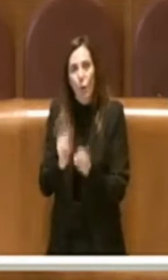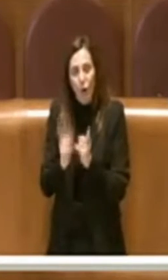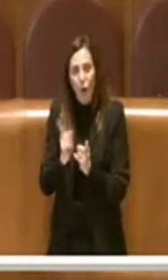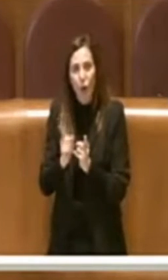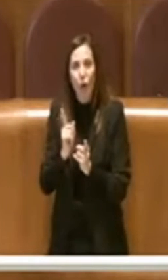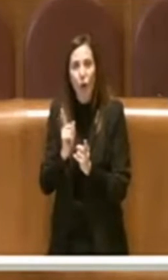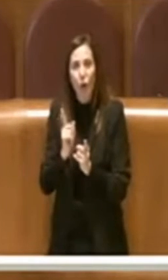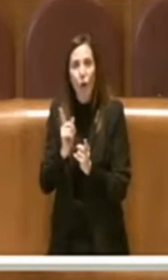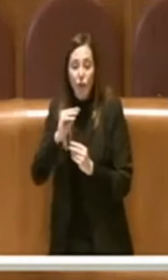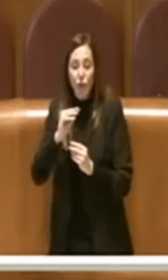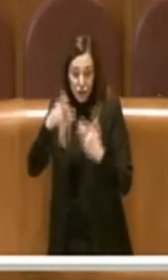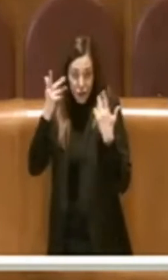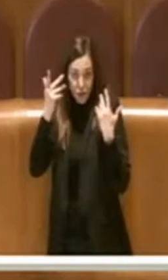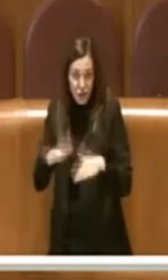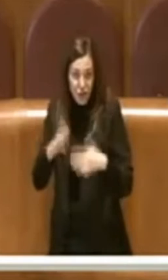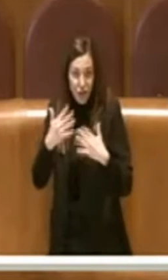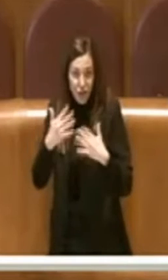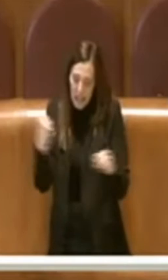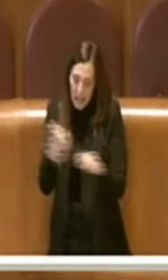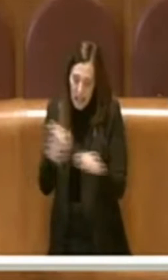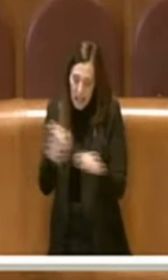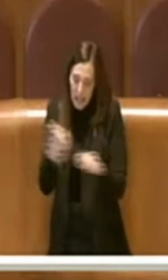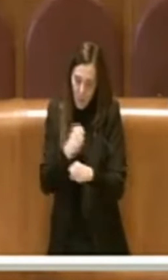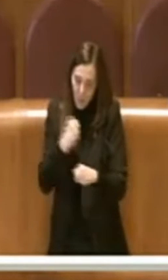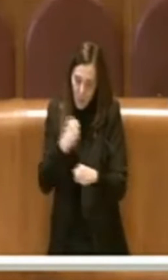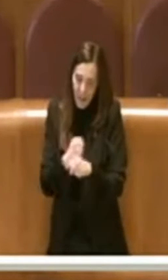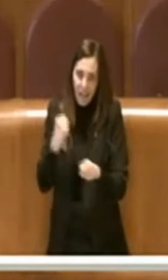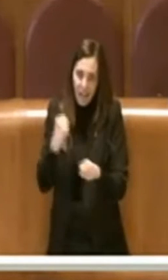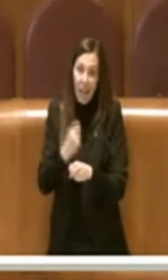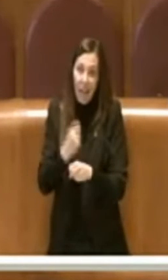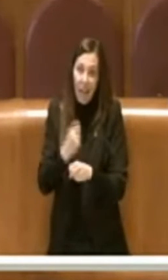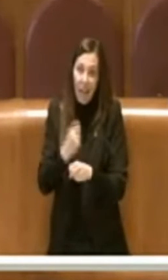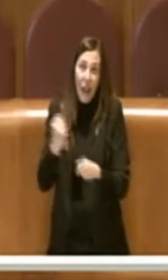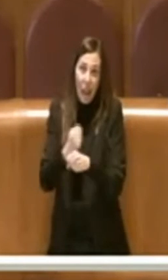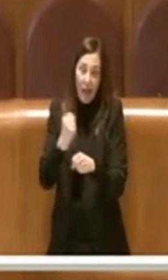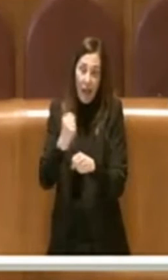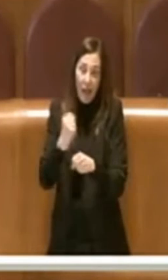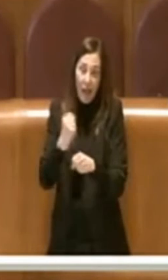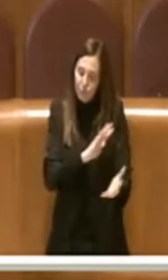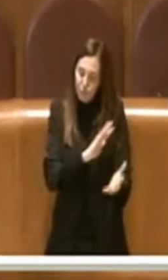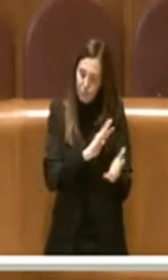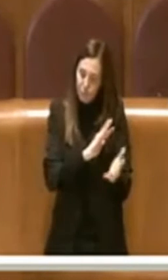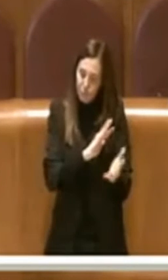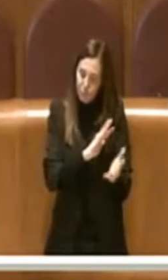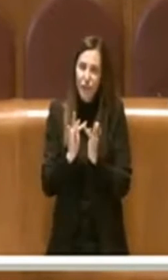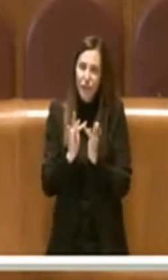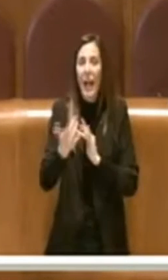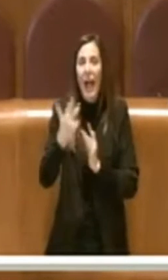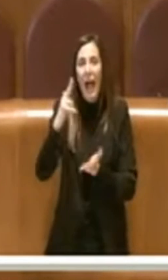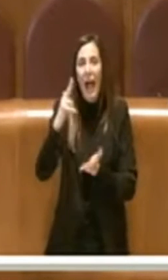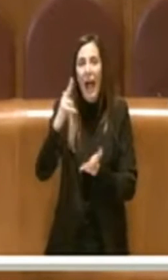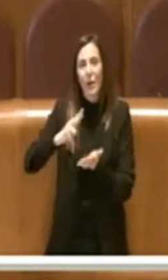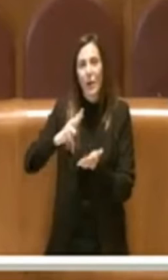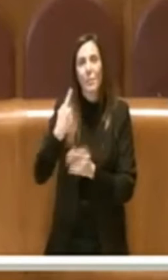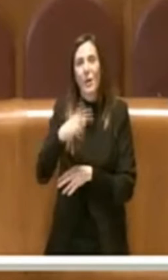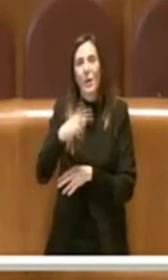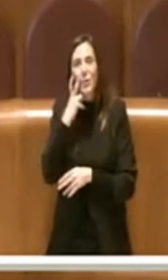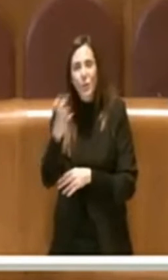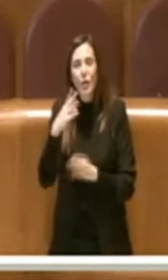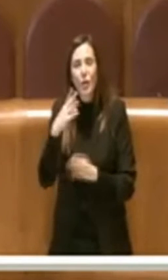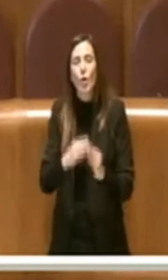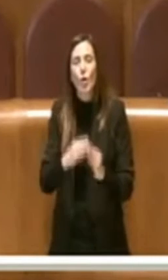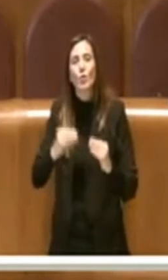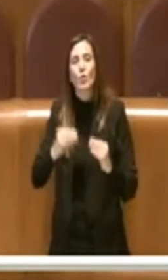certo senso già si è lavorato e si sta lavorando per rendere digitalmente già attuabili mentre per quanto riguarda lo